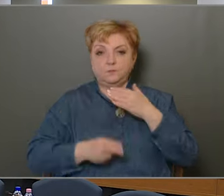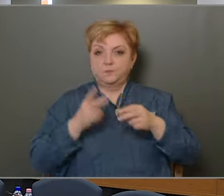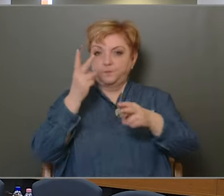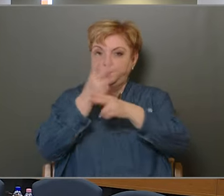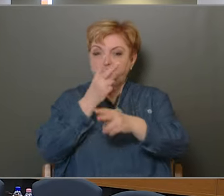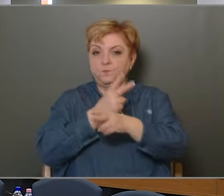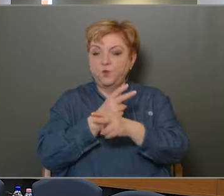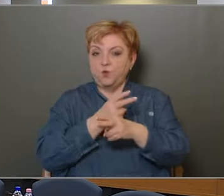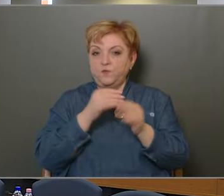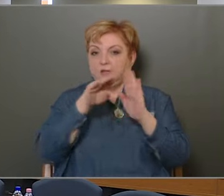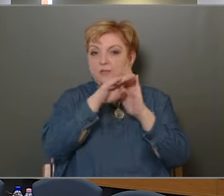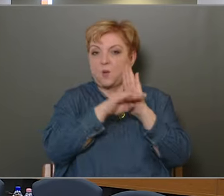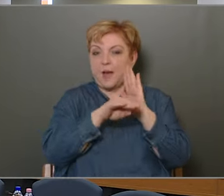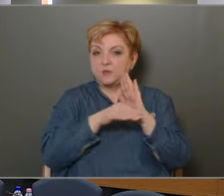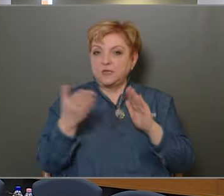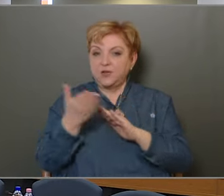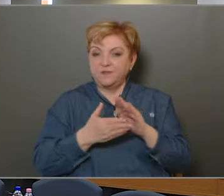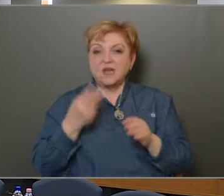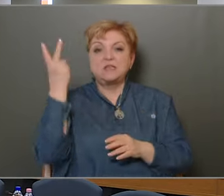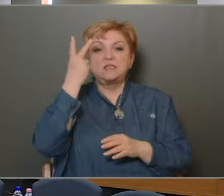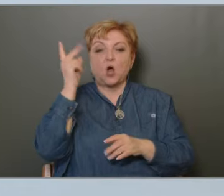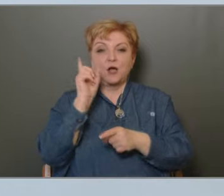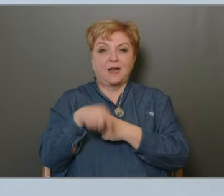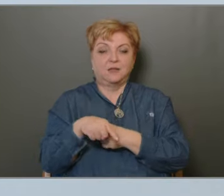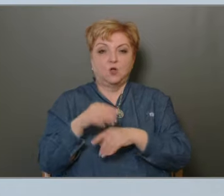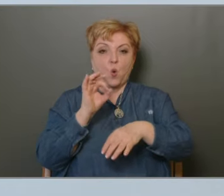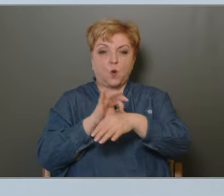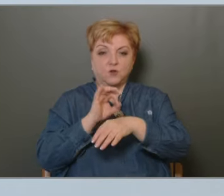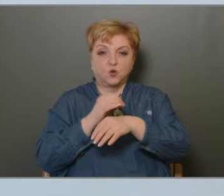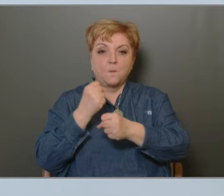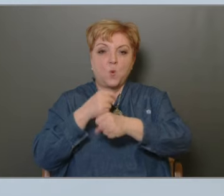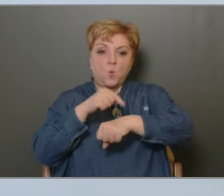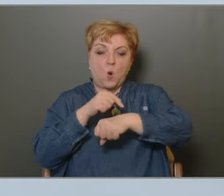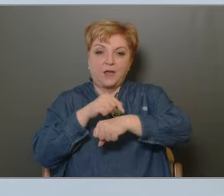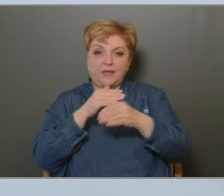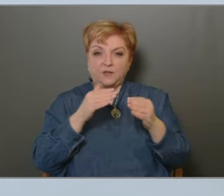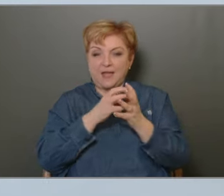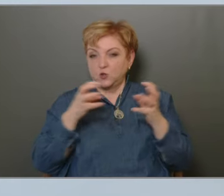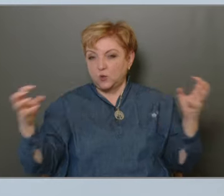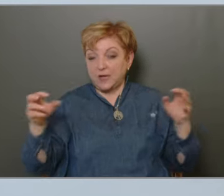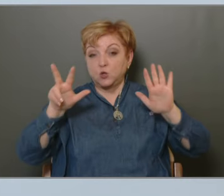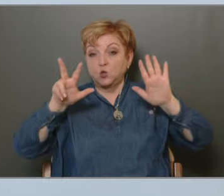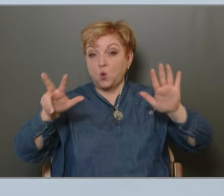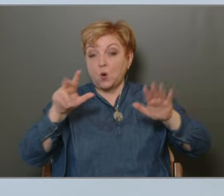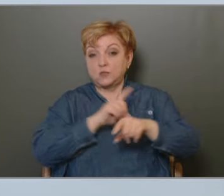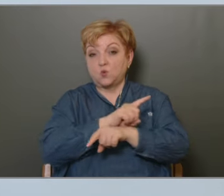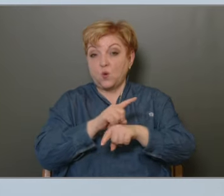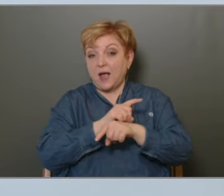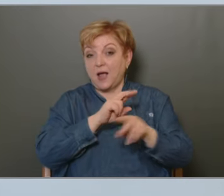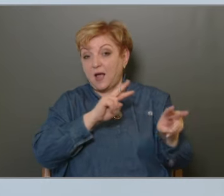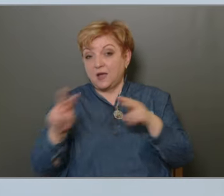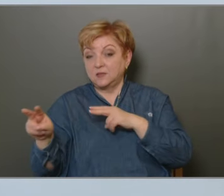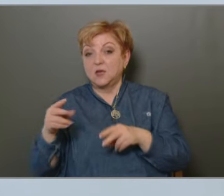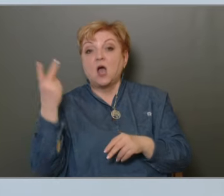törvényi szabályozás révén a szakrendelői orvosok a munkaidejüknek a teljes hosszát, vagyis nyolc órát el kell, hogy